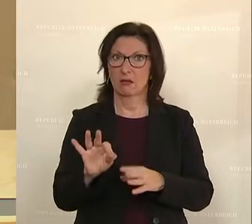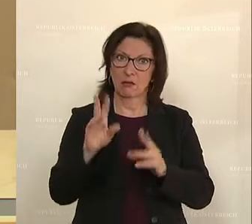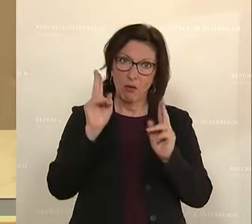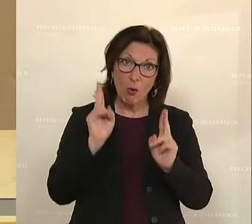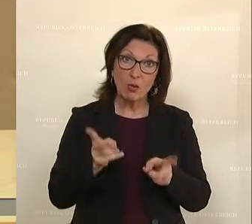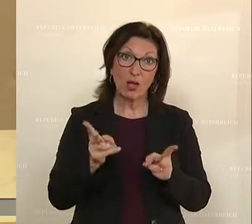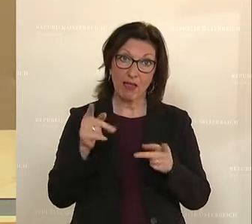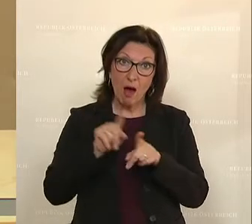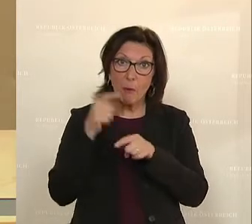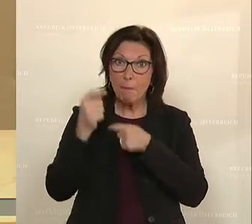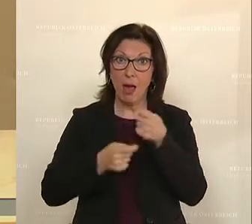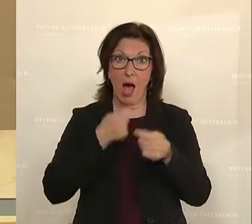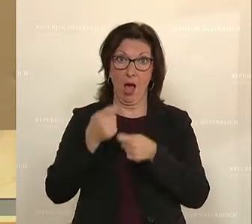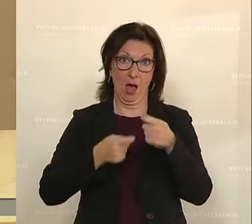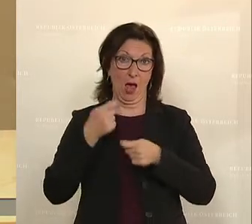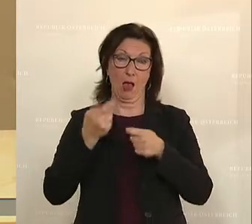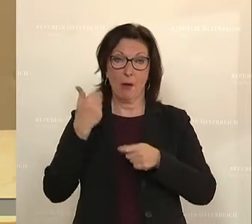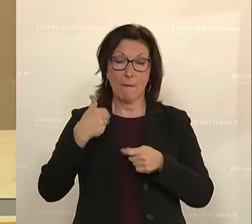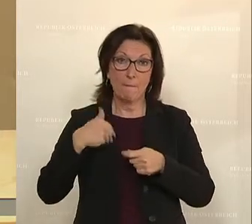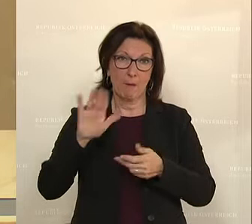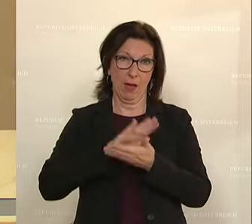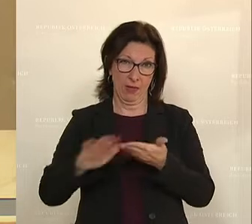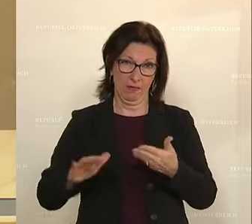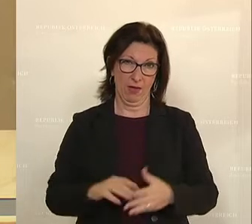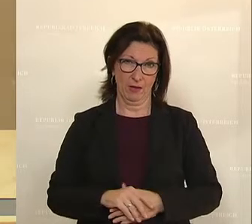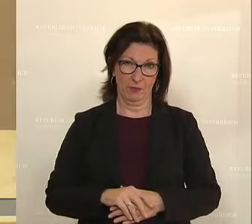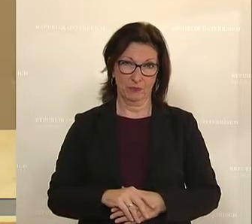dieser auch behandelt werden. Und gerade